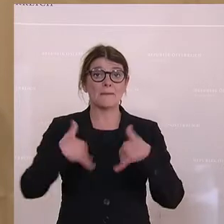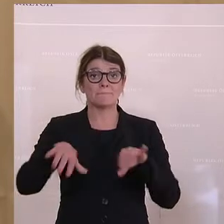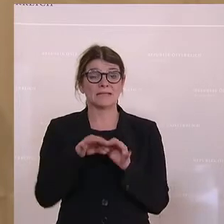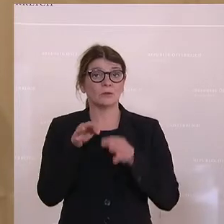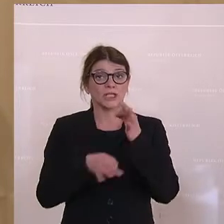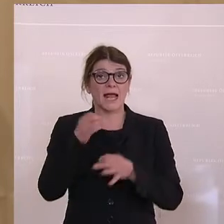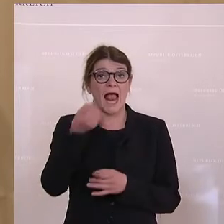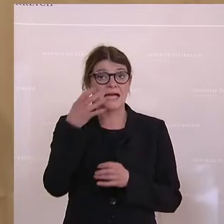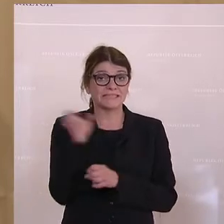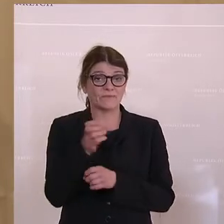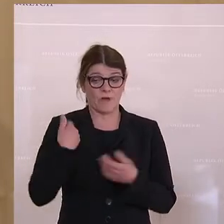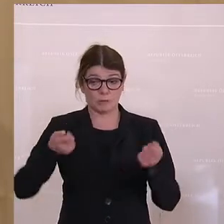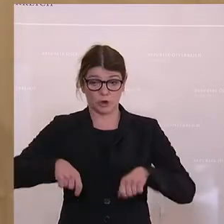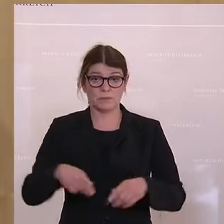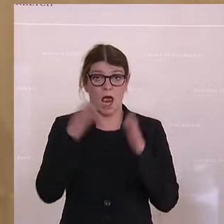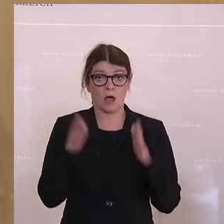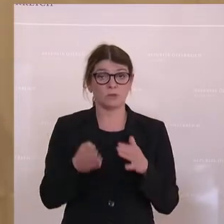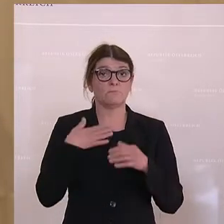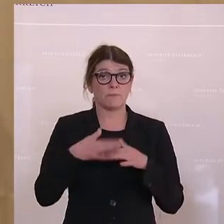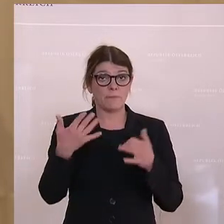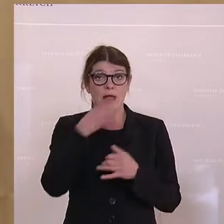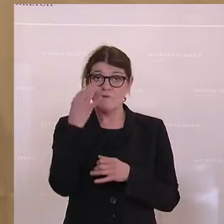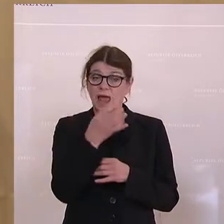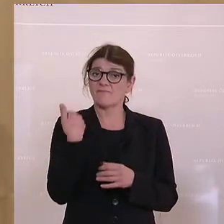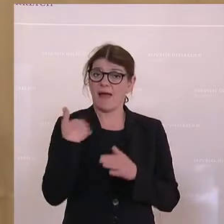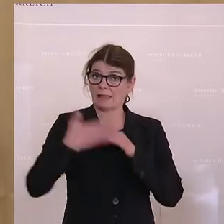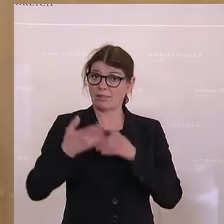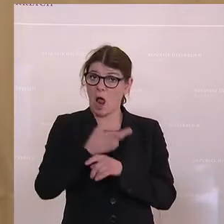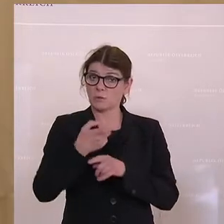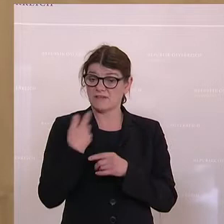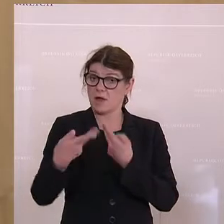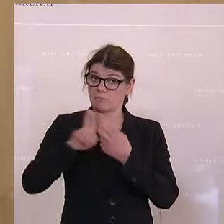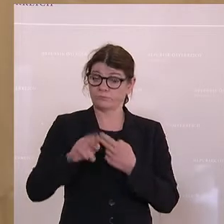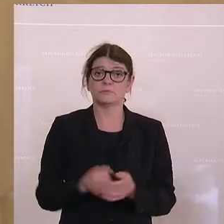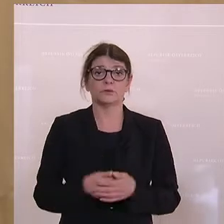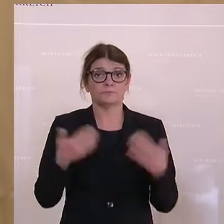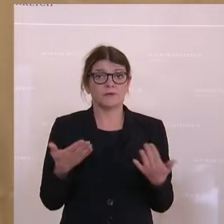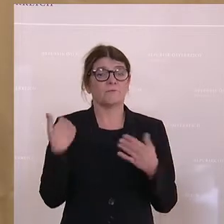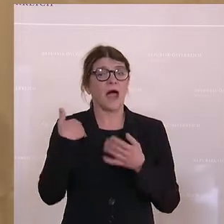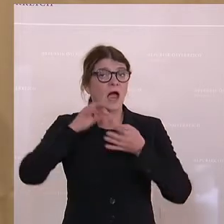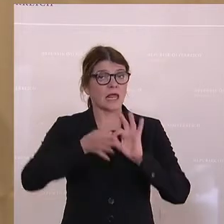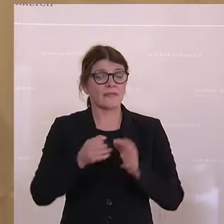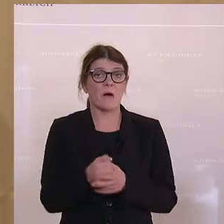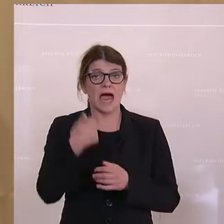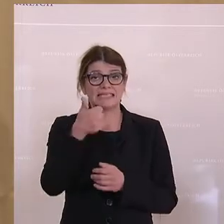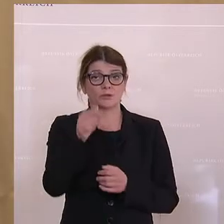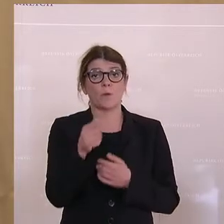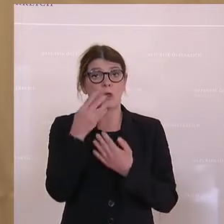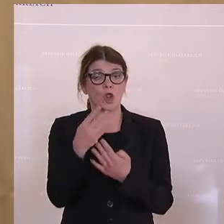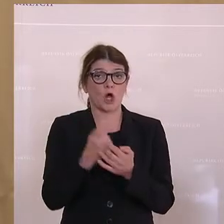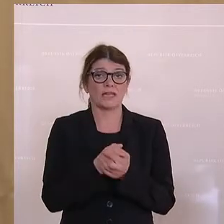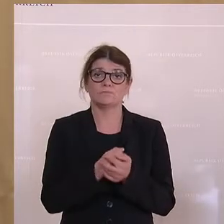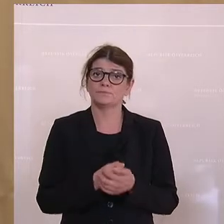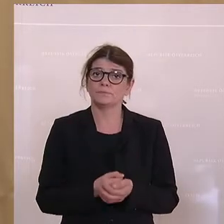im Hohen Haus. Nach meiner parlamentarischen Anfrage, die ich Ende August zurückbekam, waren es genau 1,9